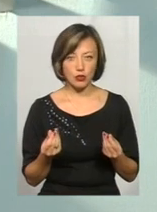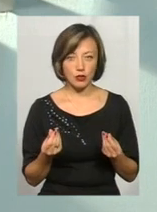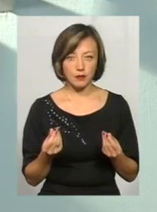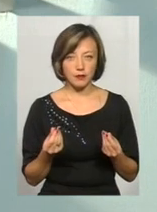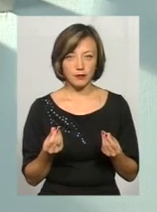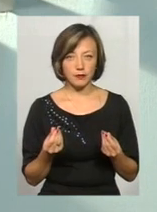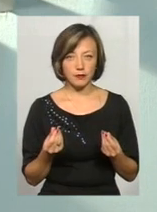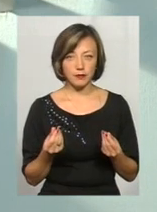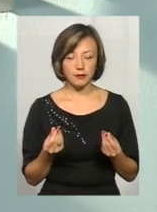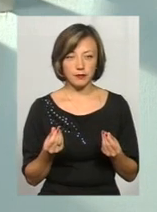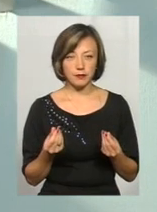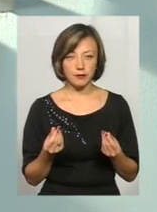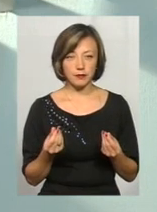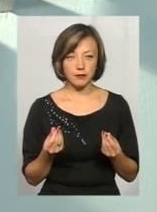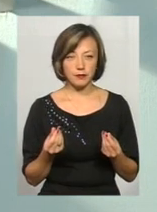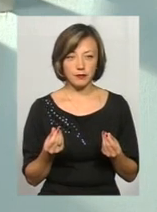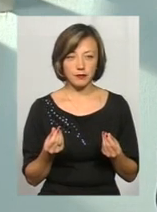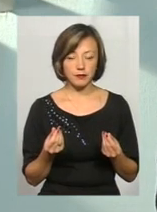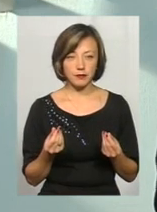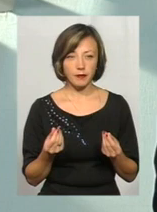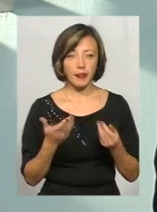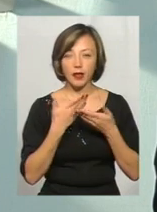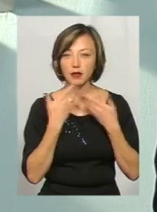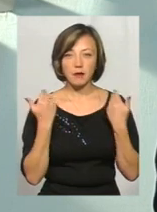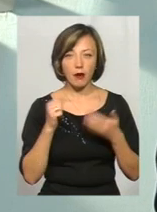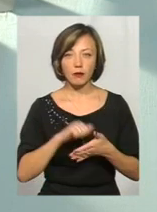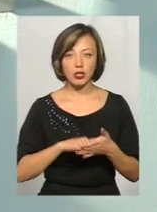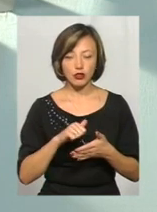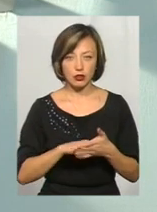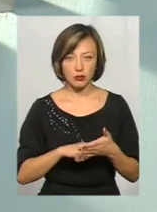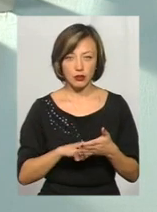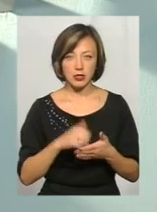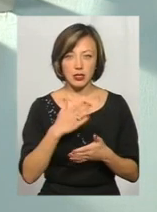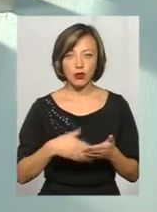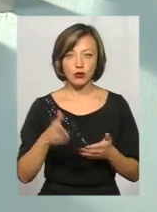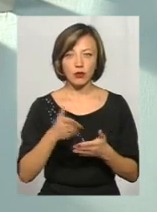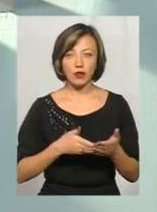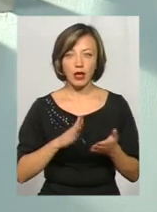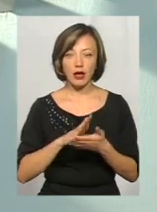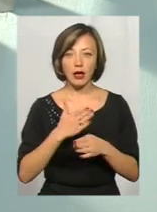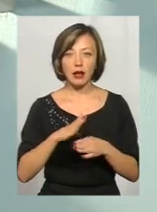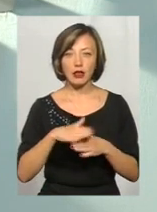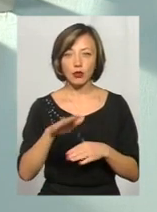нема підстав скасовувати кредитну угоду.